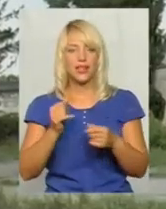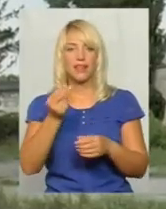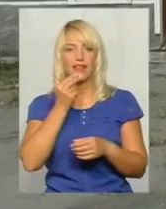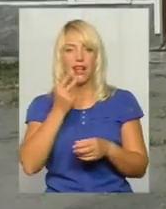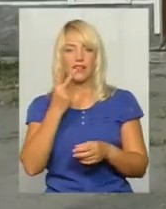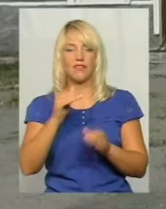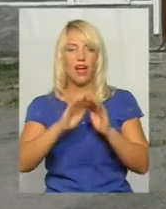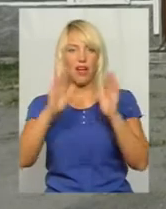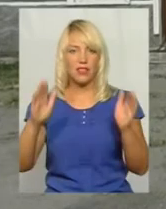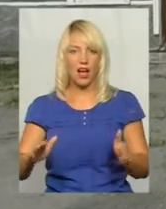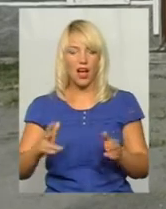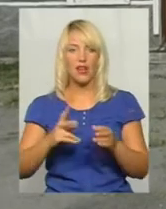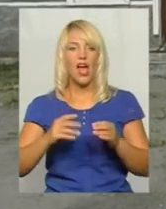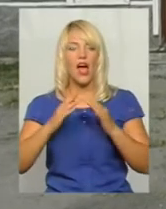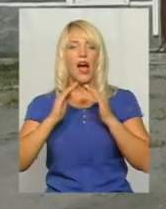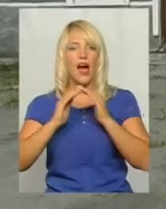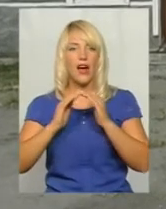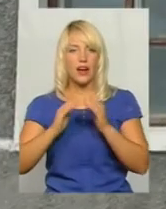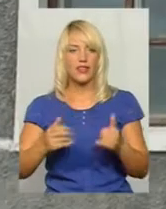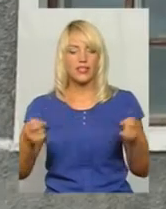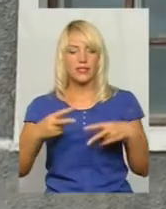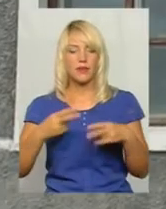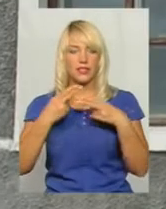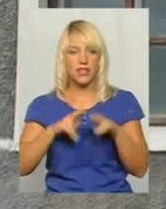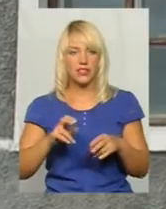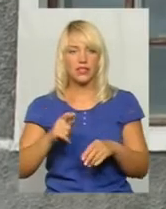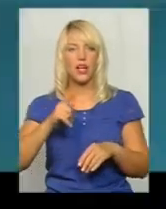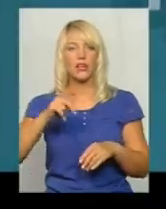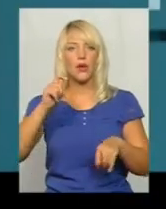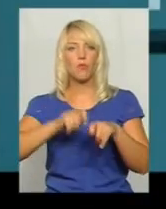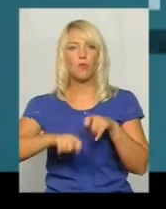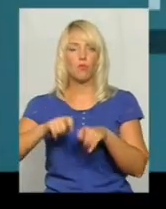ангари, гараж зі спецтехнікою та контрольно-пропускний пункт.